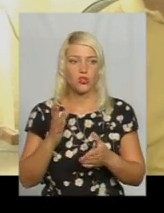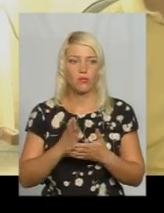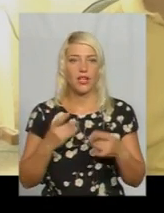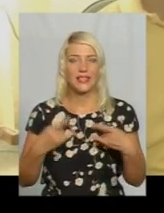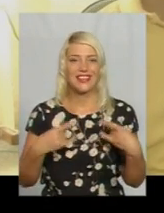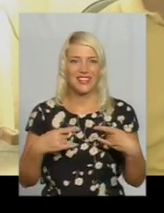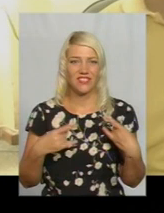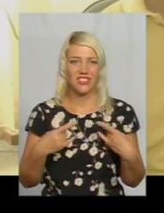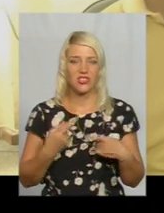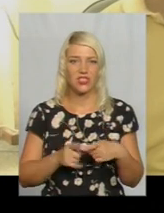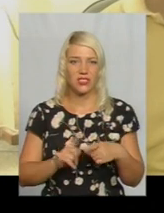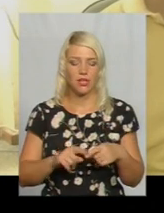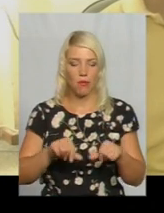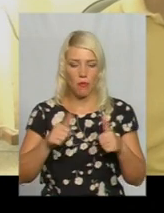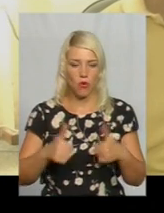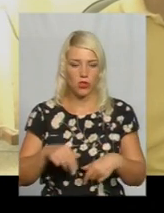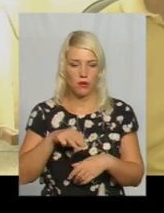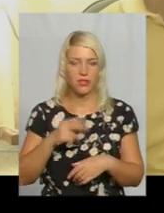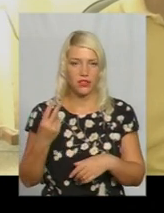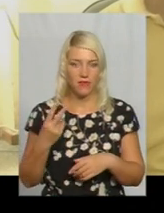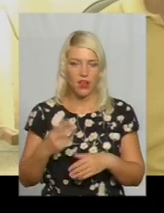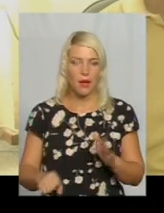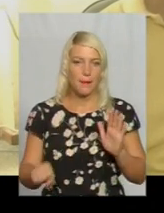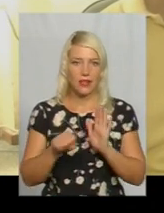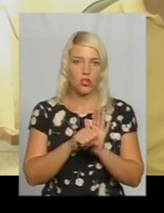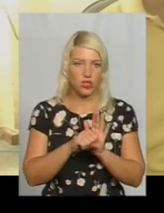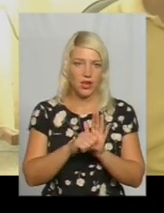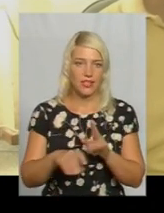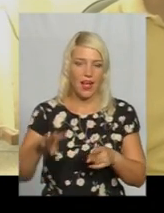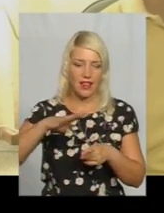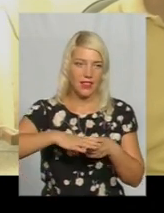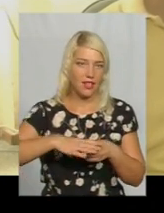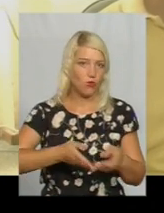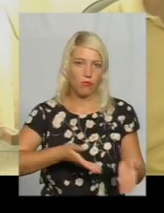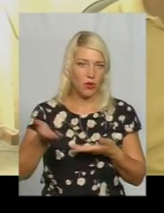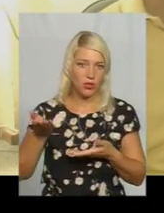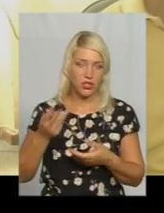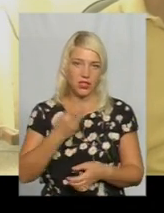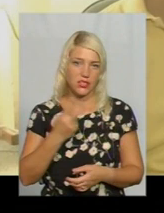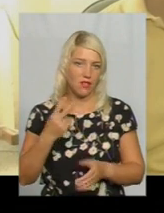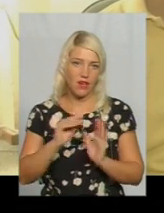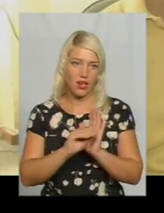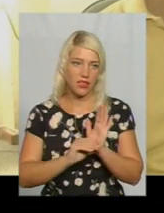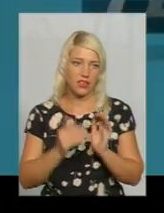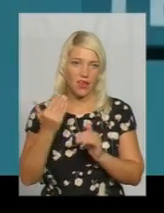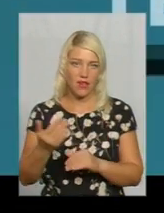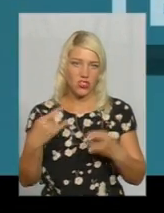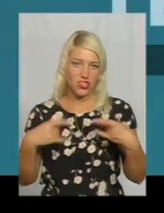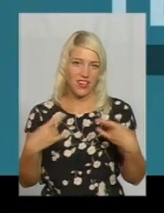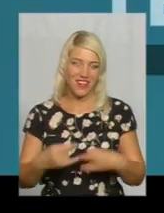вже з цими модулями Т2, підключаєте антенну і вперед, і 32 канали на ваших екранах.